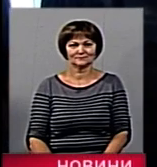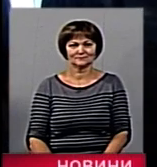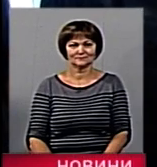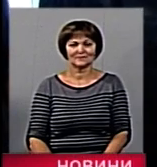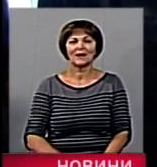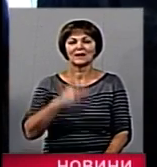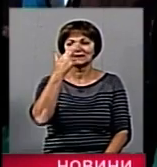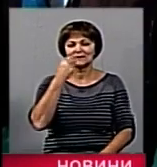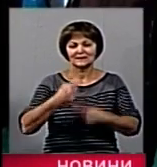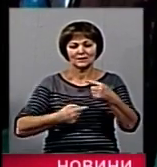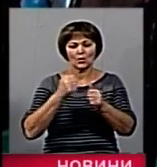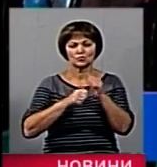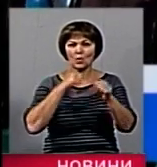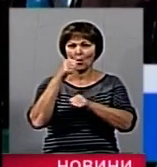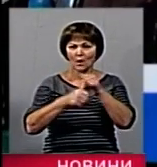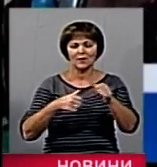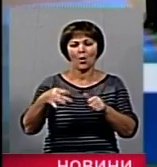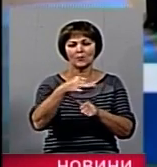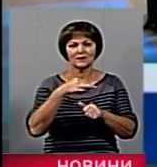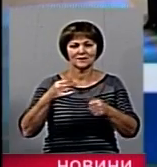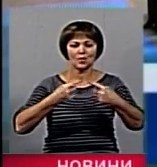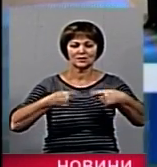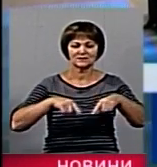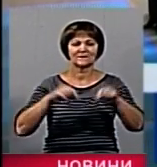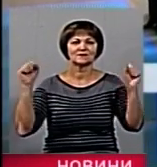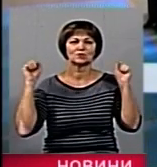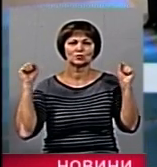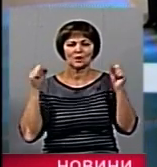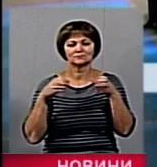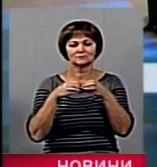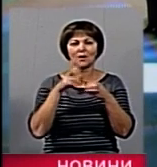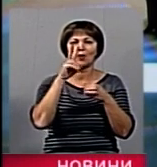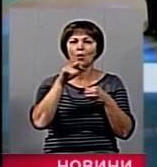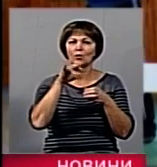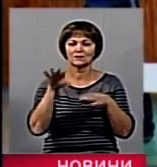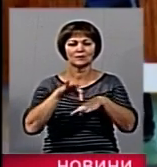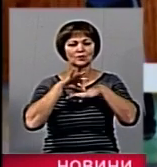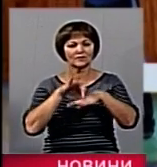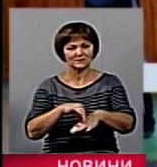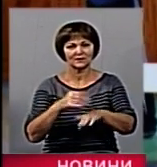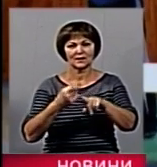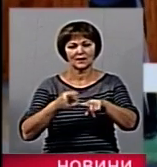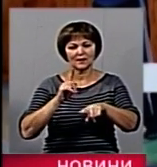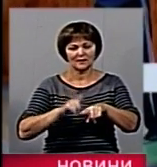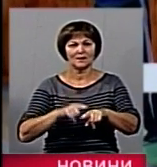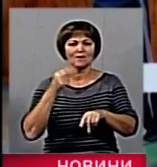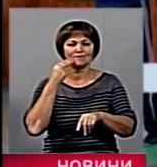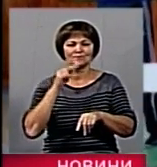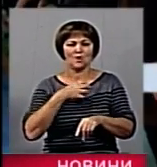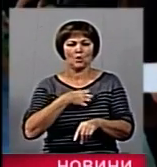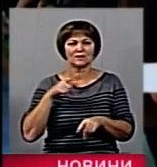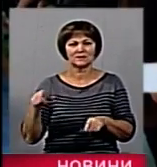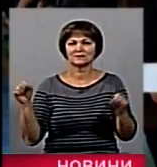Традиційно щороку обласна організація фізкультурно-спортівного товариства «Колос» проводить сільські спортивні ігри з пріоритетних видів